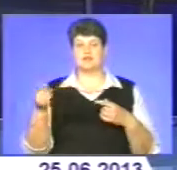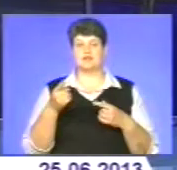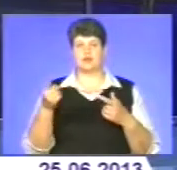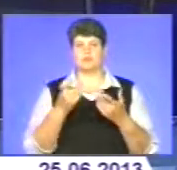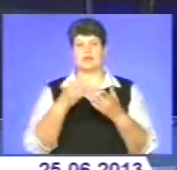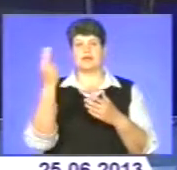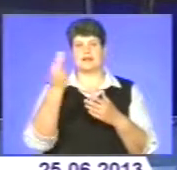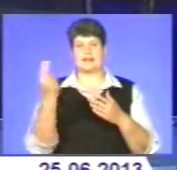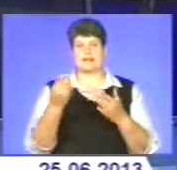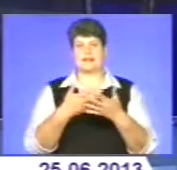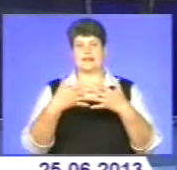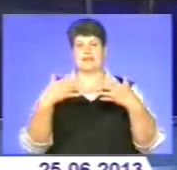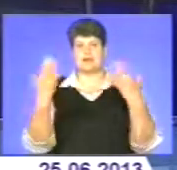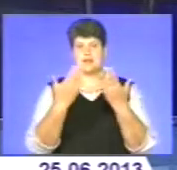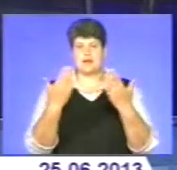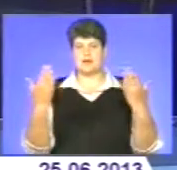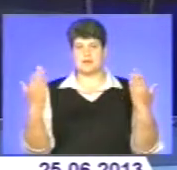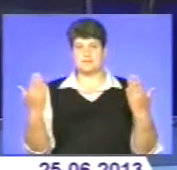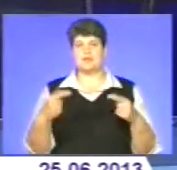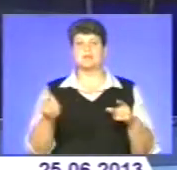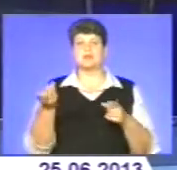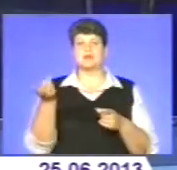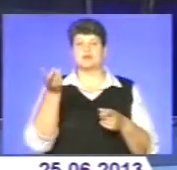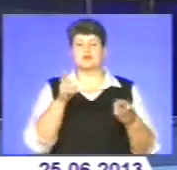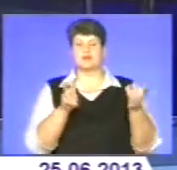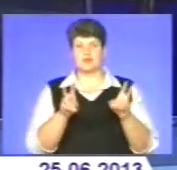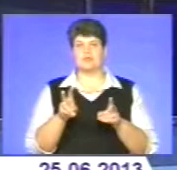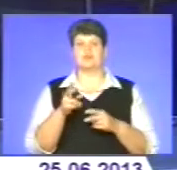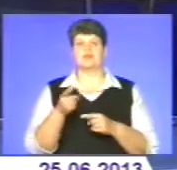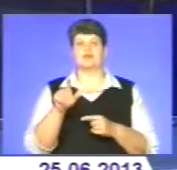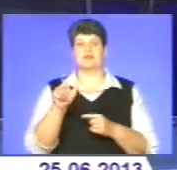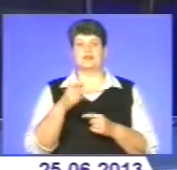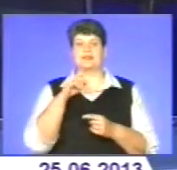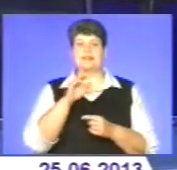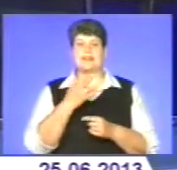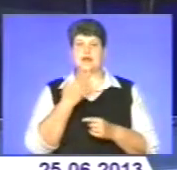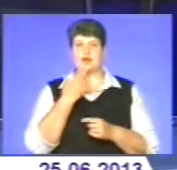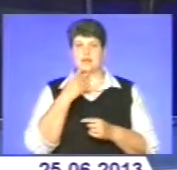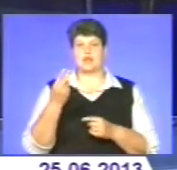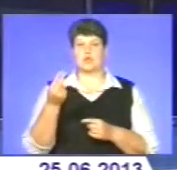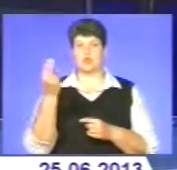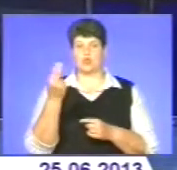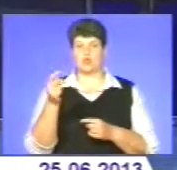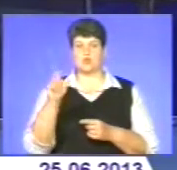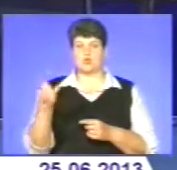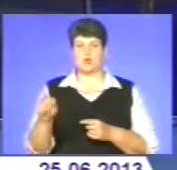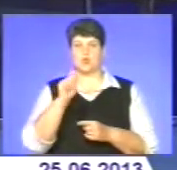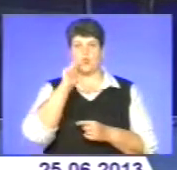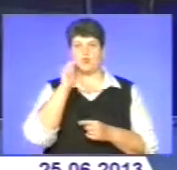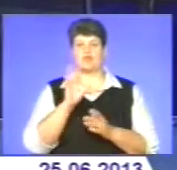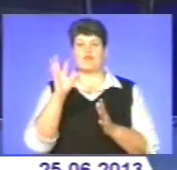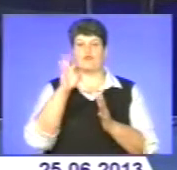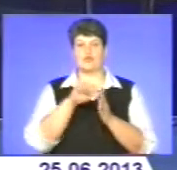Хаварівський та Олекс Нітовський. Завітав і винуватець Заходу народний художник України, який входить до сотні